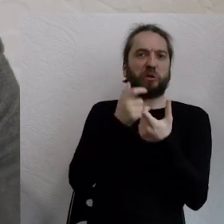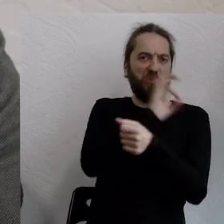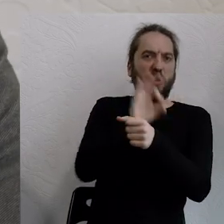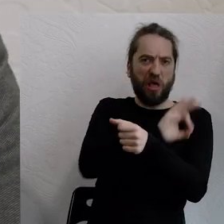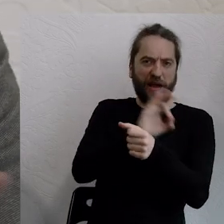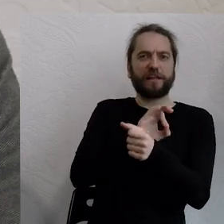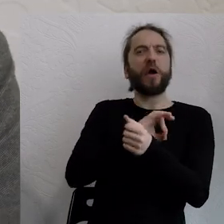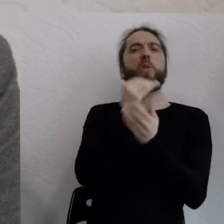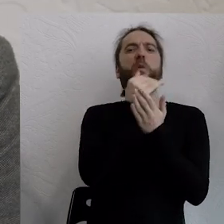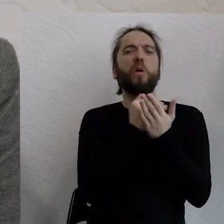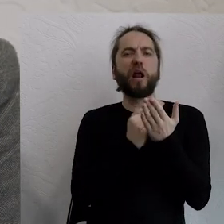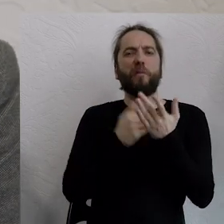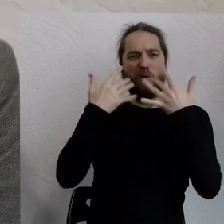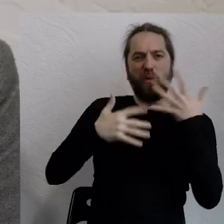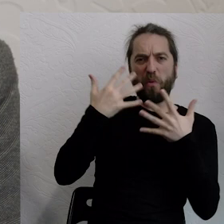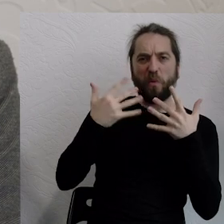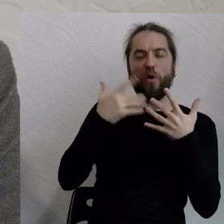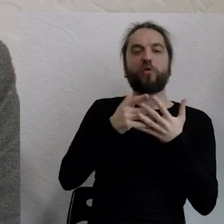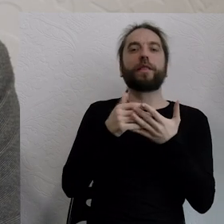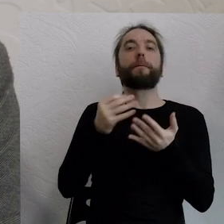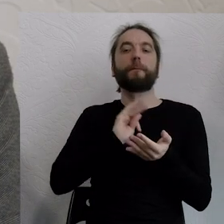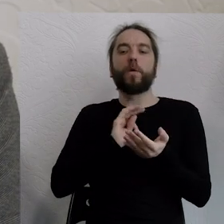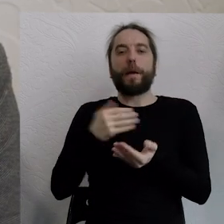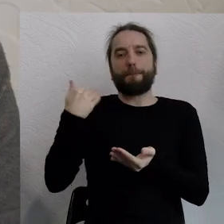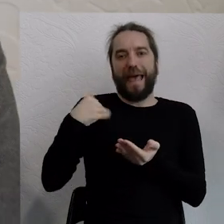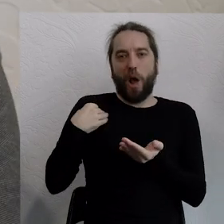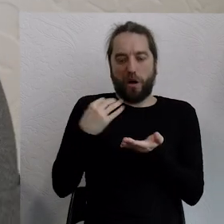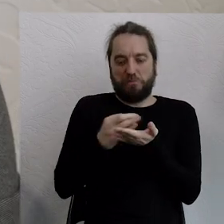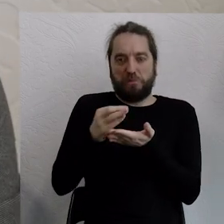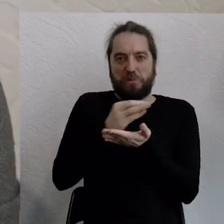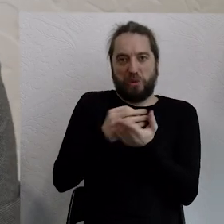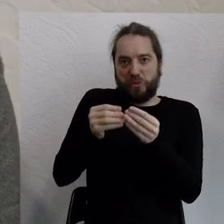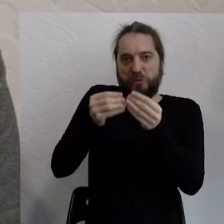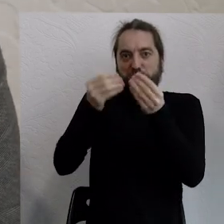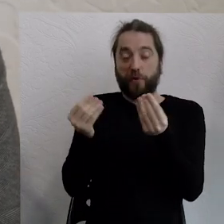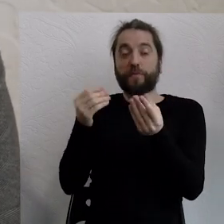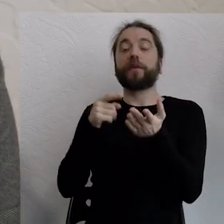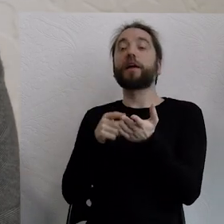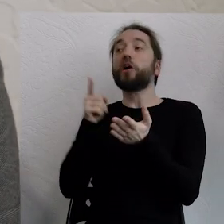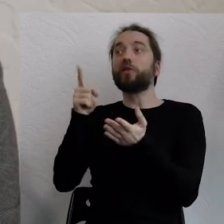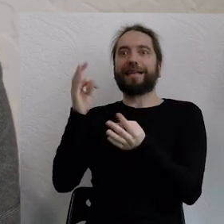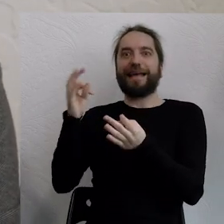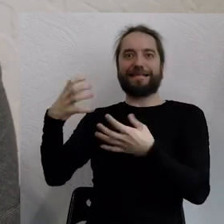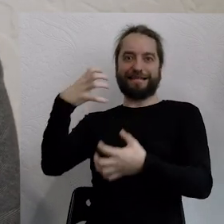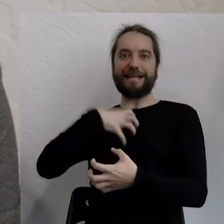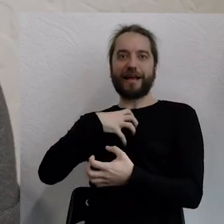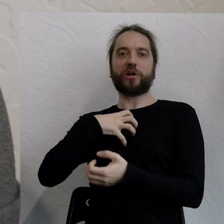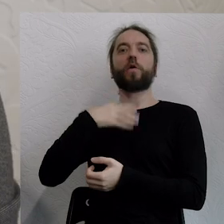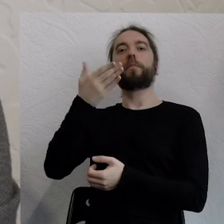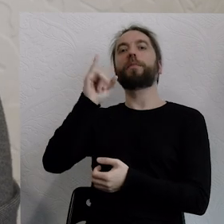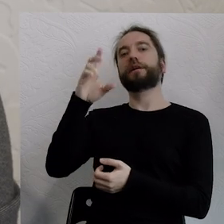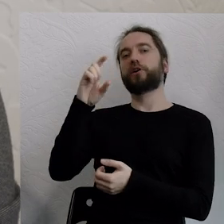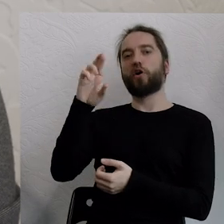oprogramowanie, które rozwinęło nasze białka. Obecnie on jest CEO w Microsoftie dotyczącym sztucznej